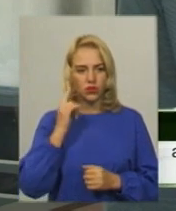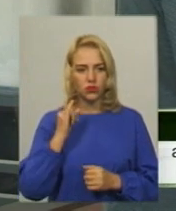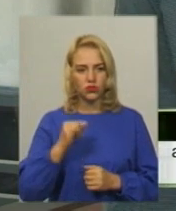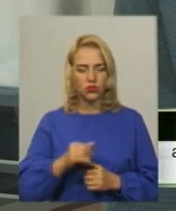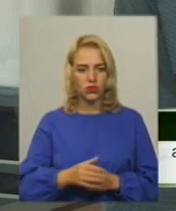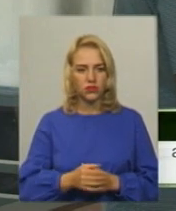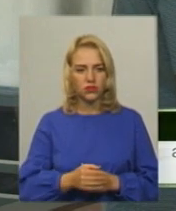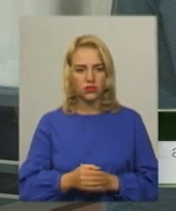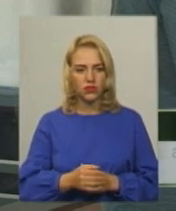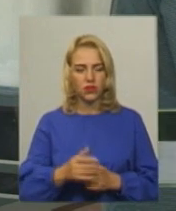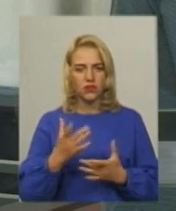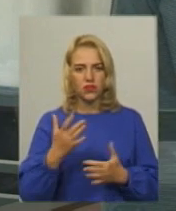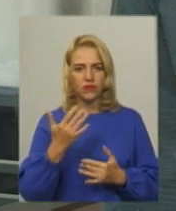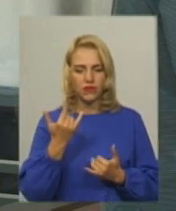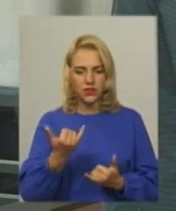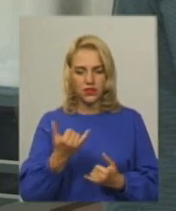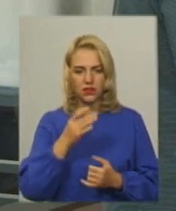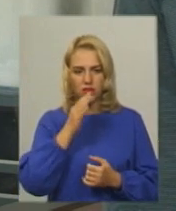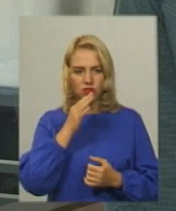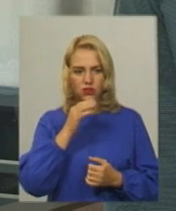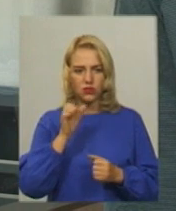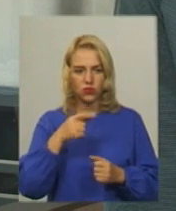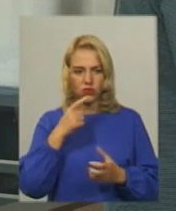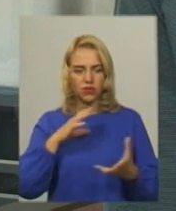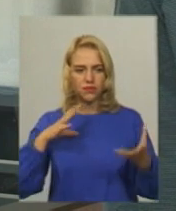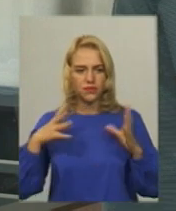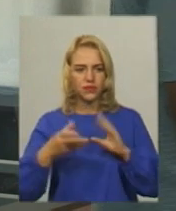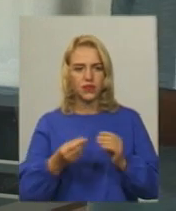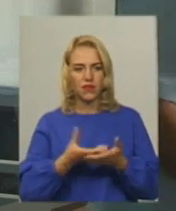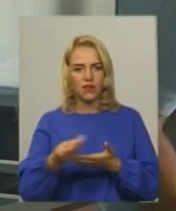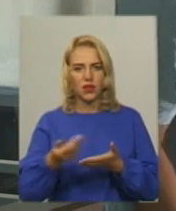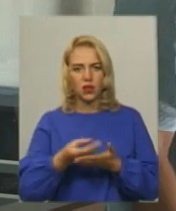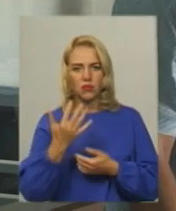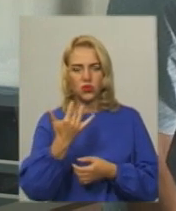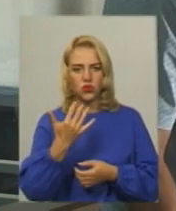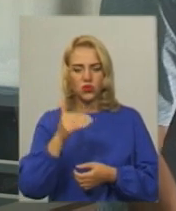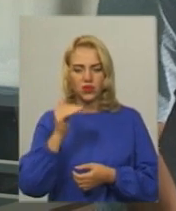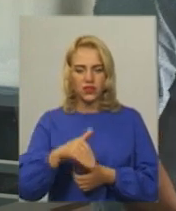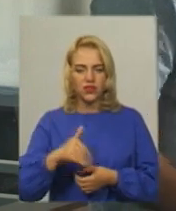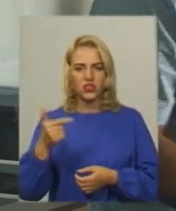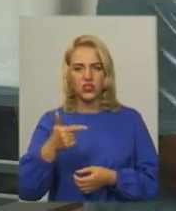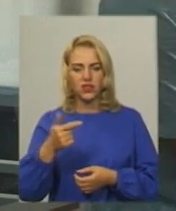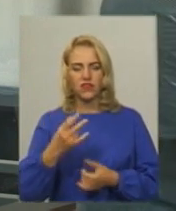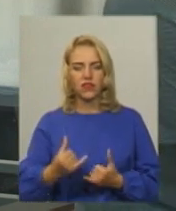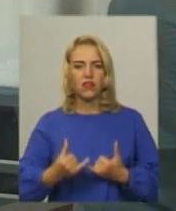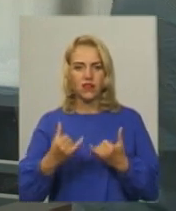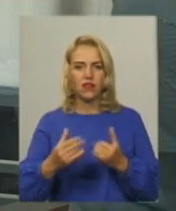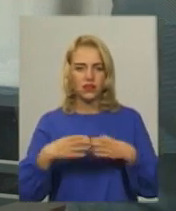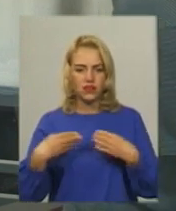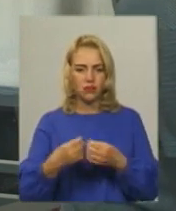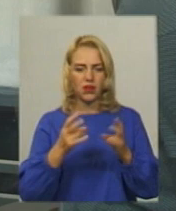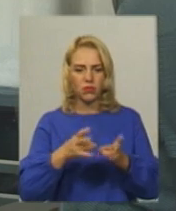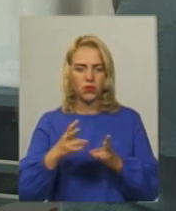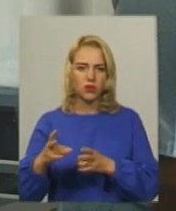В даний час я можу оголосити суму, це біля 500 тисяч гривень Якщо конкретніше, в вашу честь, про це ми